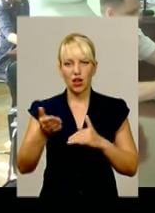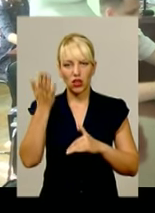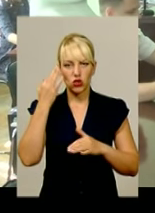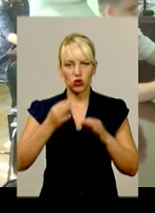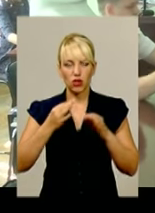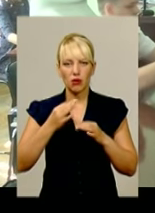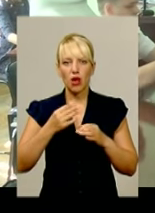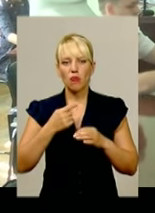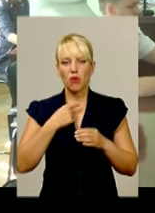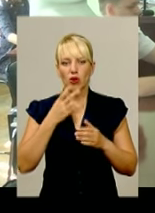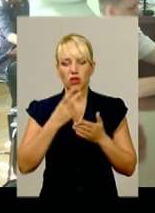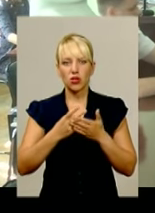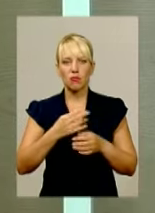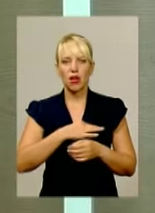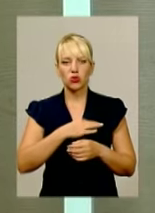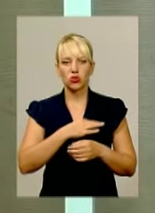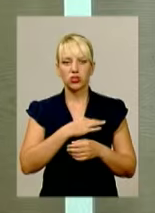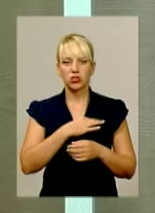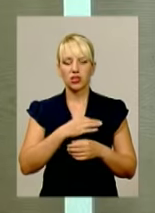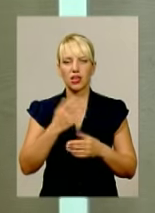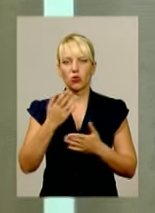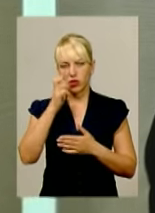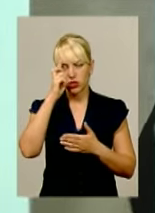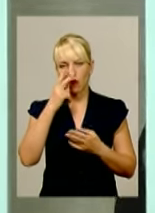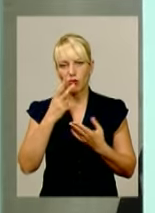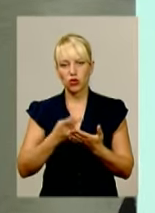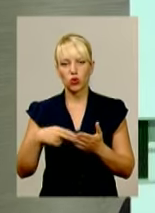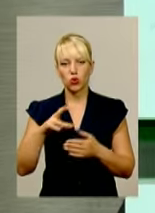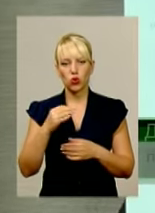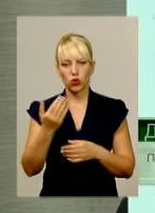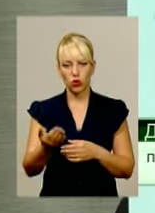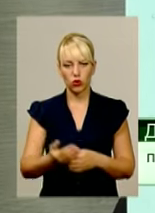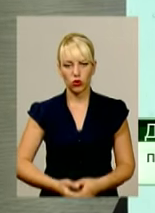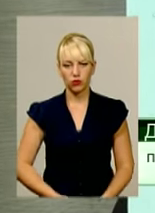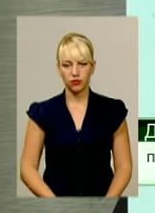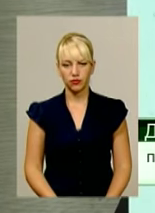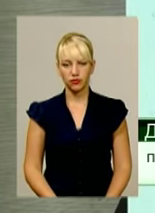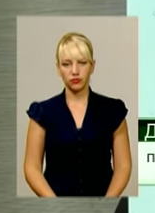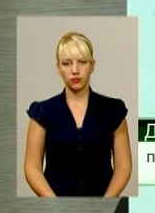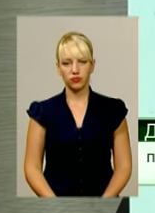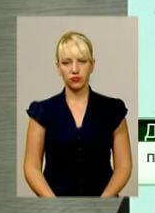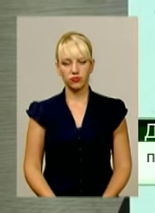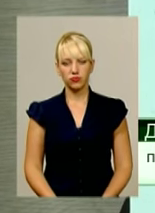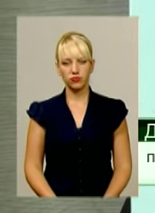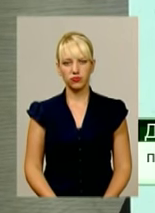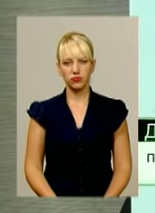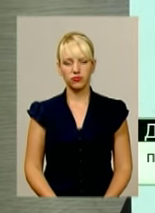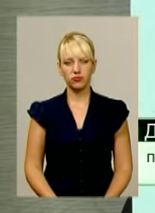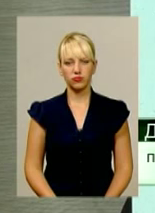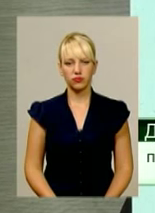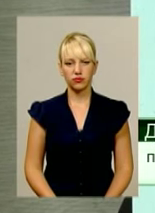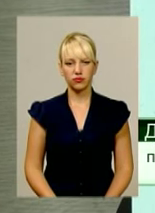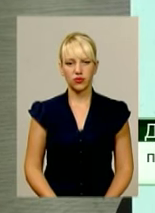байдужістю, яку держава виявила до нього. Мотиви, хто знувши мене на це, невнимання соціальних державств,